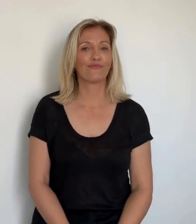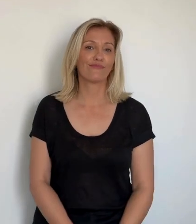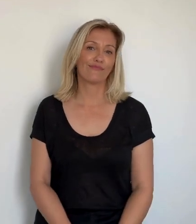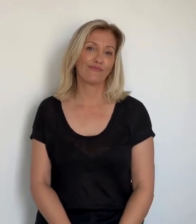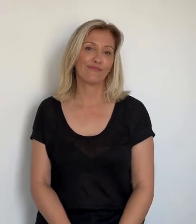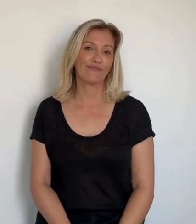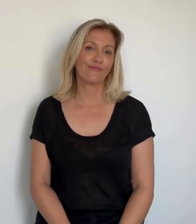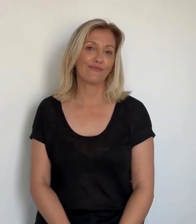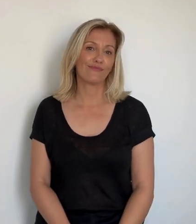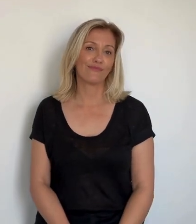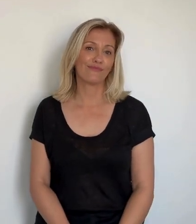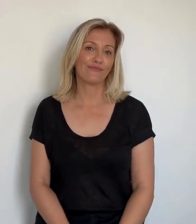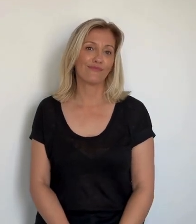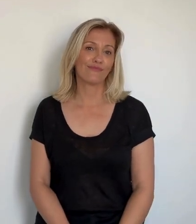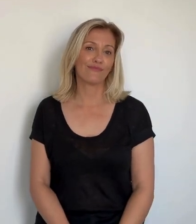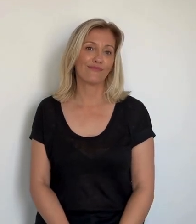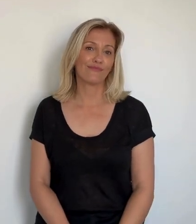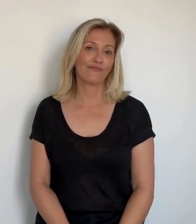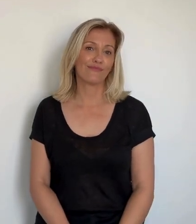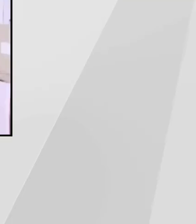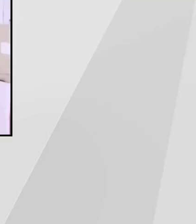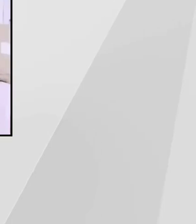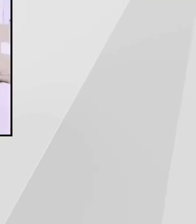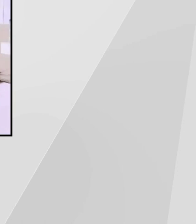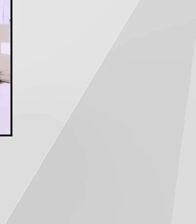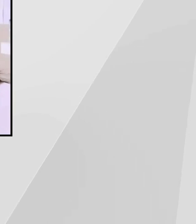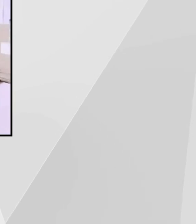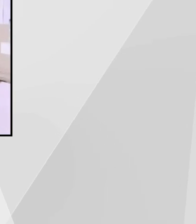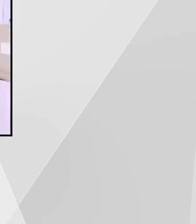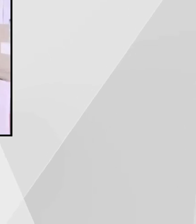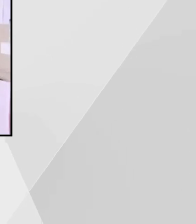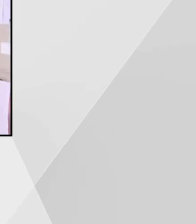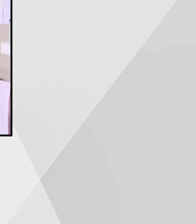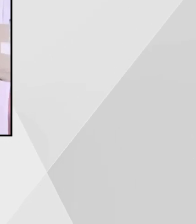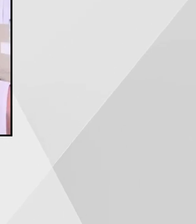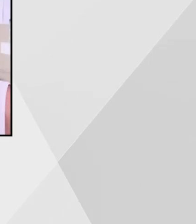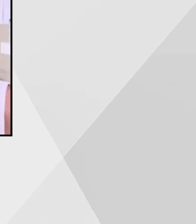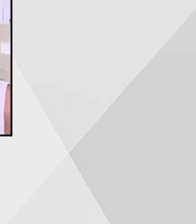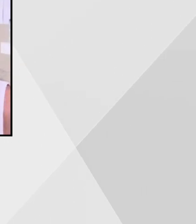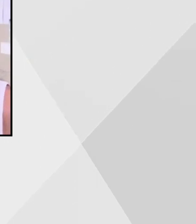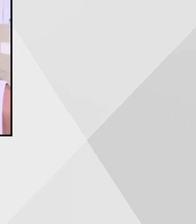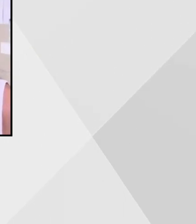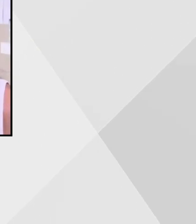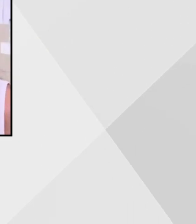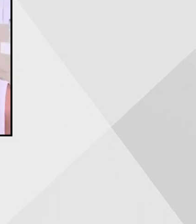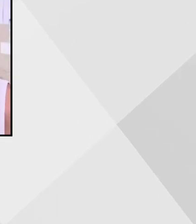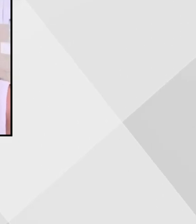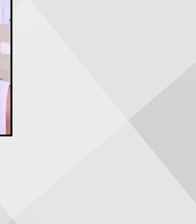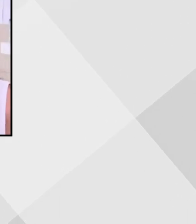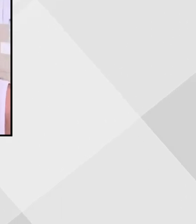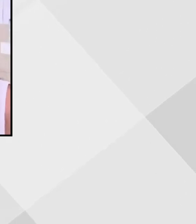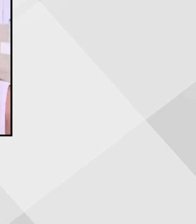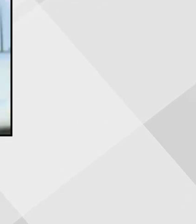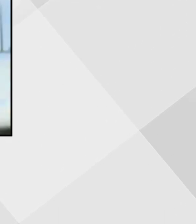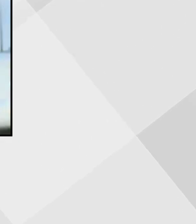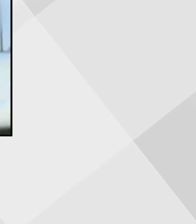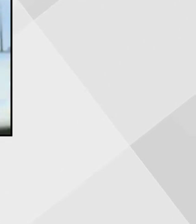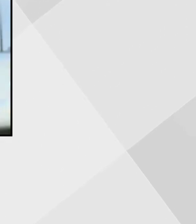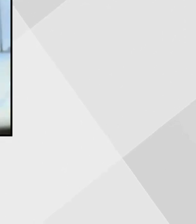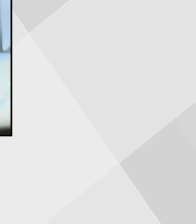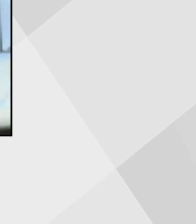plus régulièrement dans la journée. On va favoriser les sorties dans nos jardins extérieurs le matin tôt, pour ce qui ne fait pas encore trop chaud.